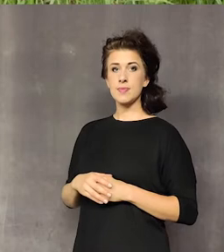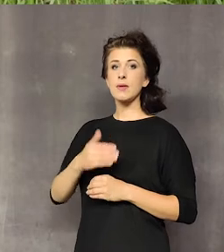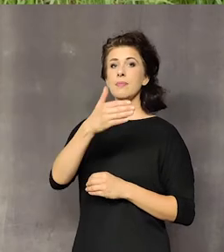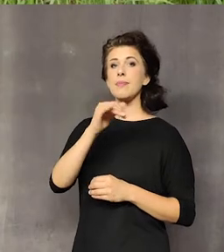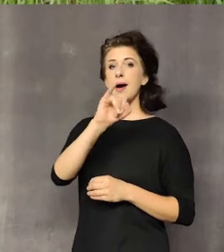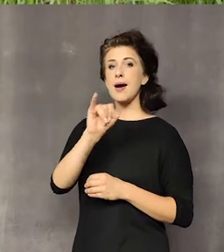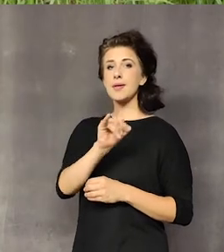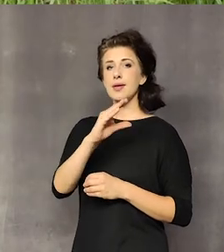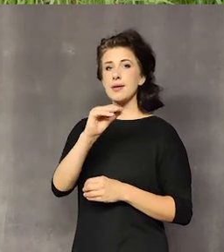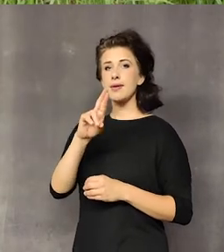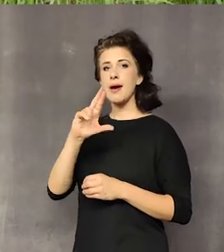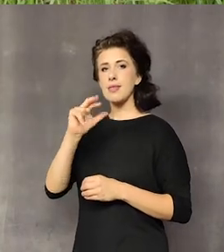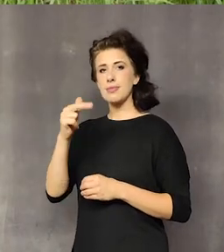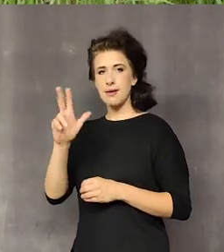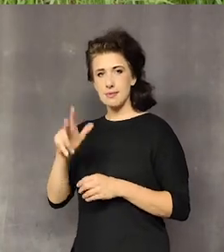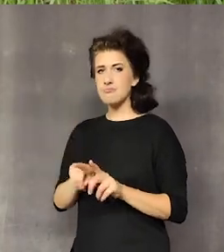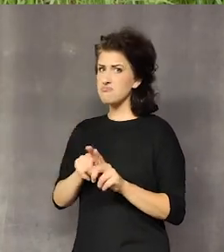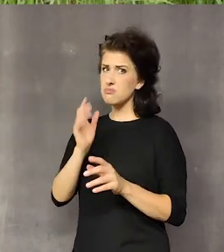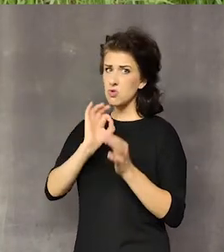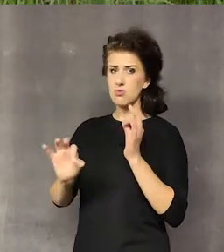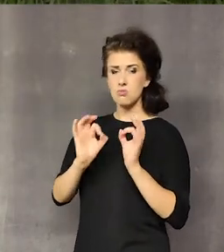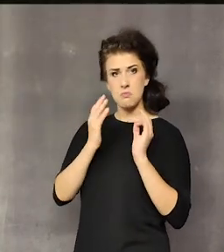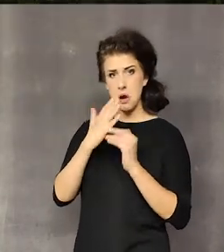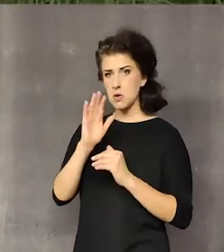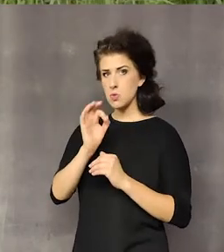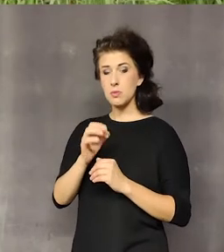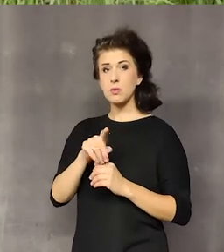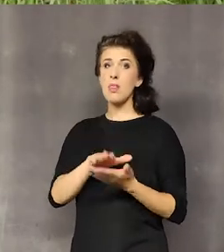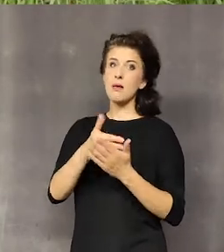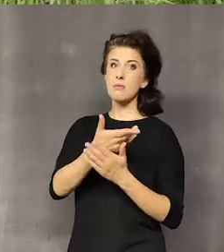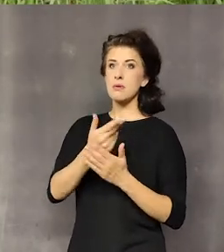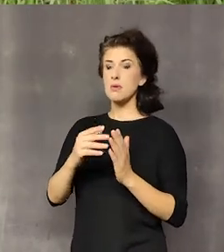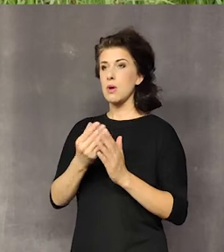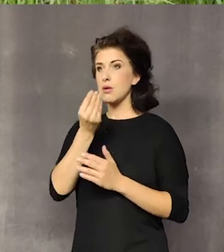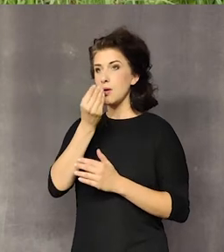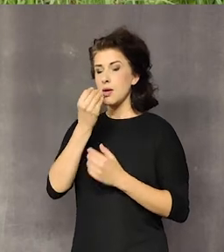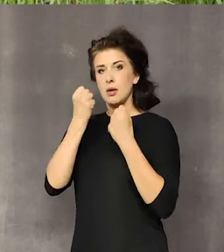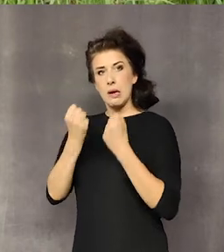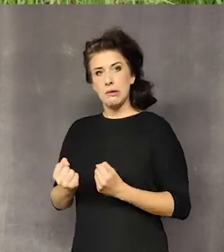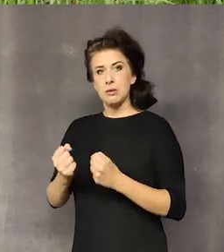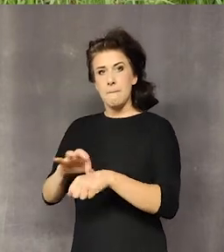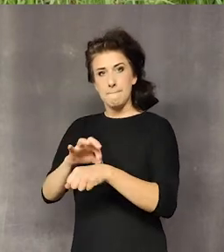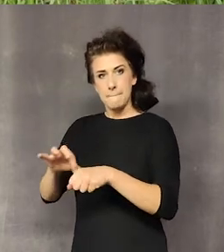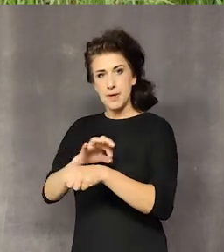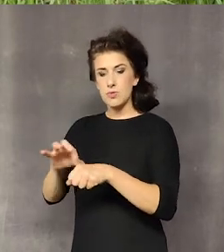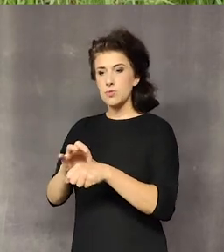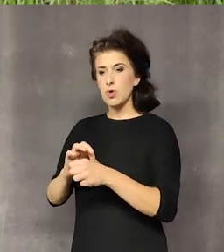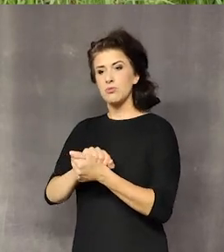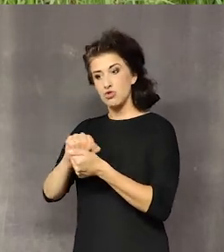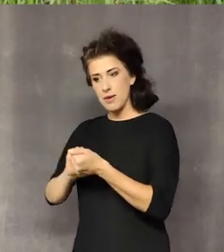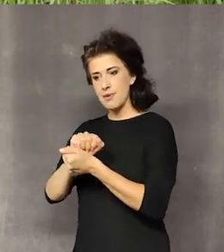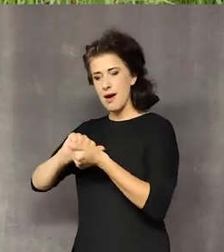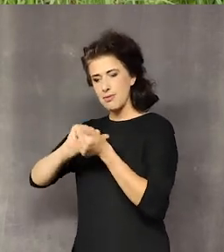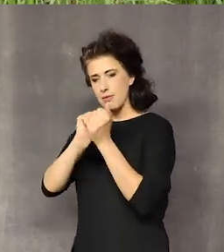Majeranek. Idealna roślina, jeśli jemy ciężko. Majeranek bardzo ładnie reguluje pracę żołądka, w ogóle przymiany